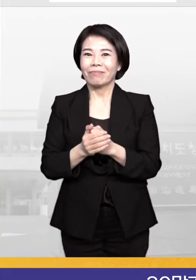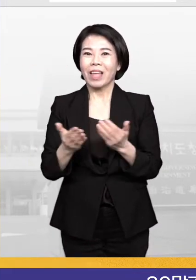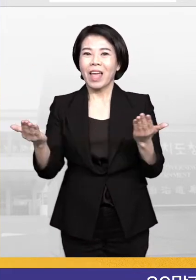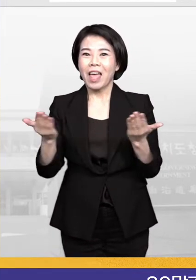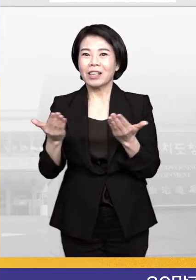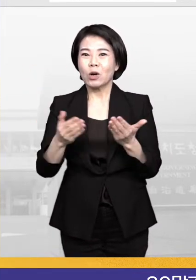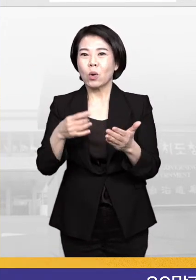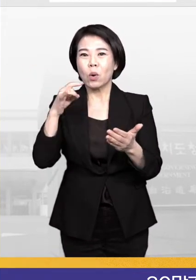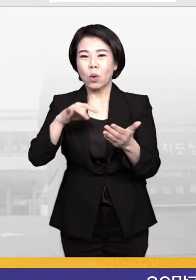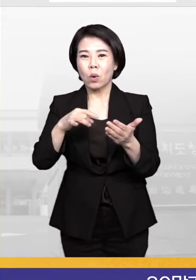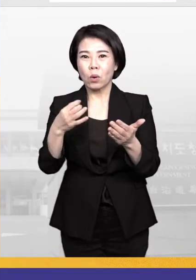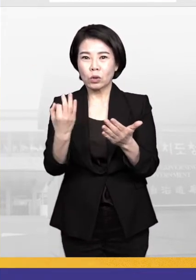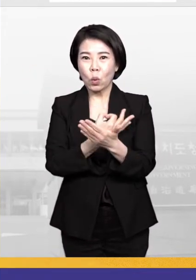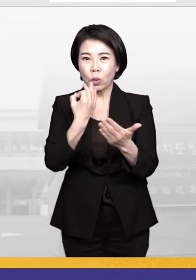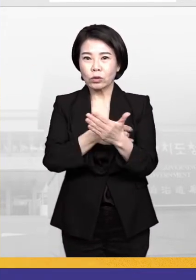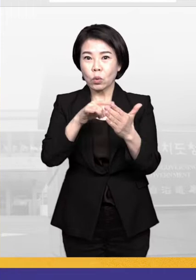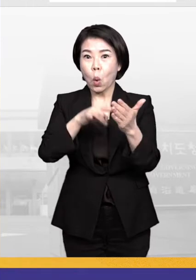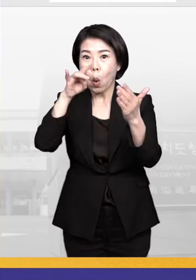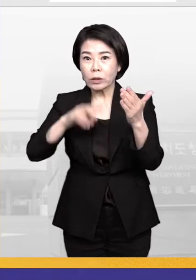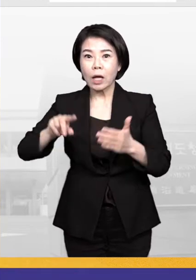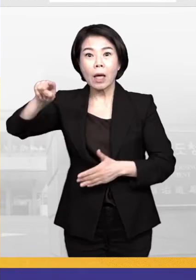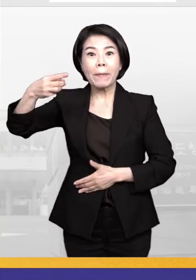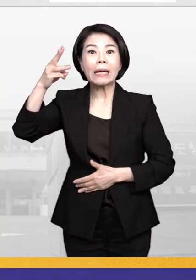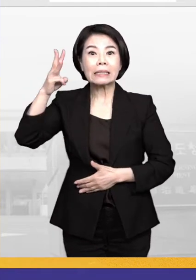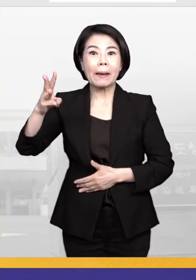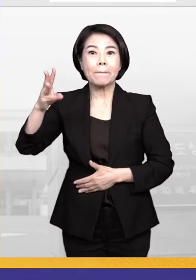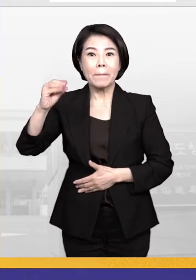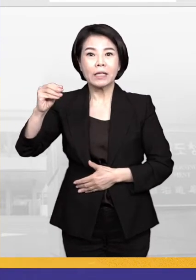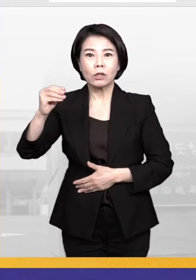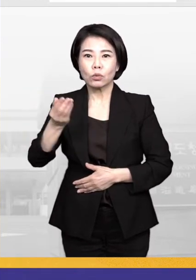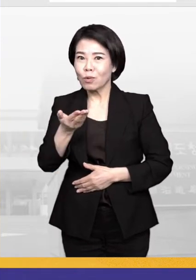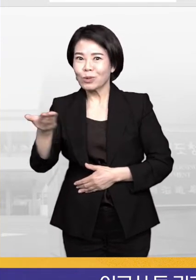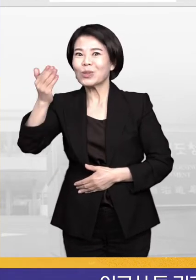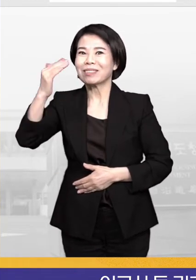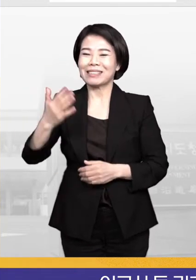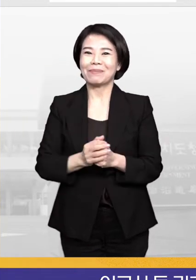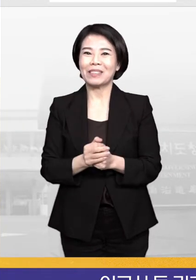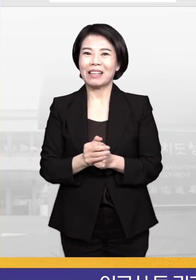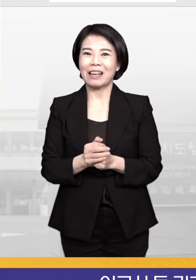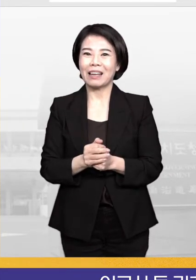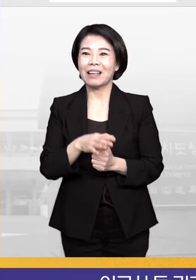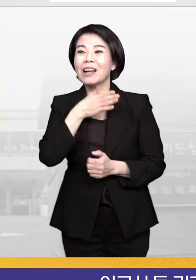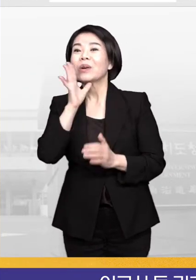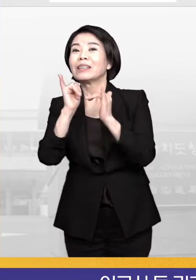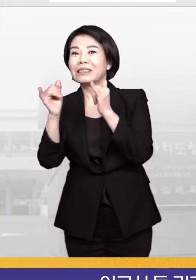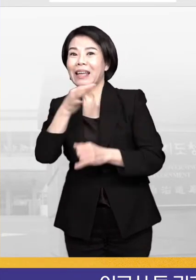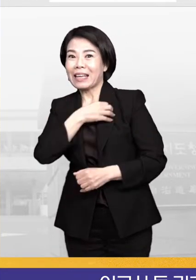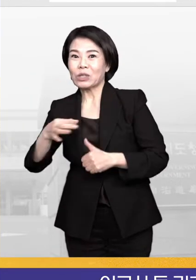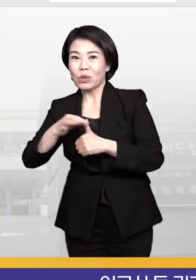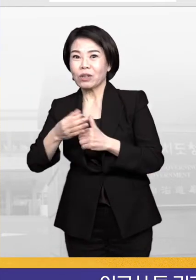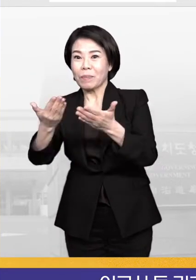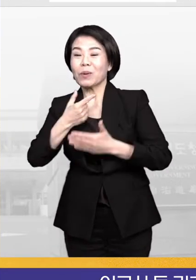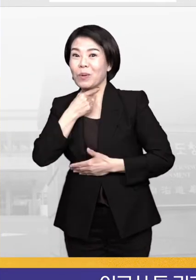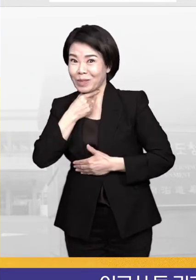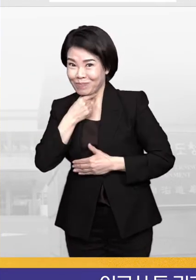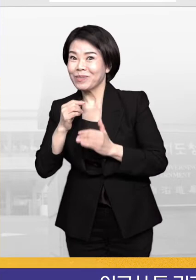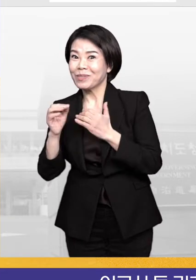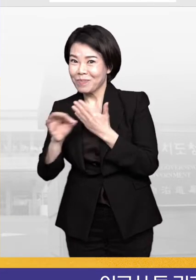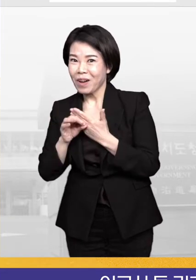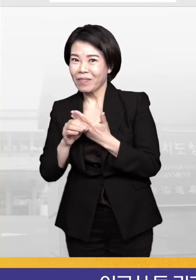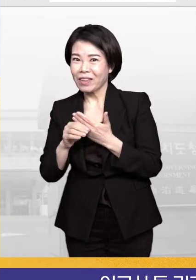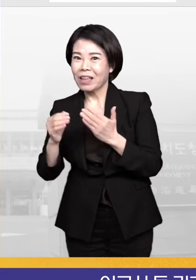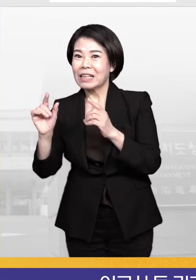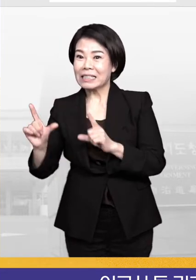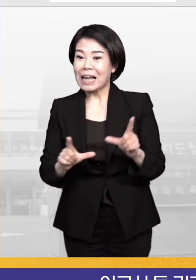공제액은 98만 원에서 103만 원으로 상향 조정됐습니다. 어르신 등 기초연금을 받고자 하는 분은 주소지